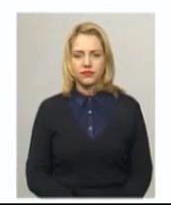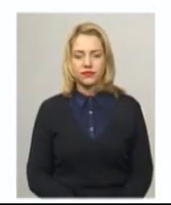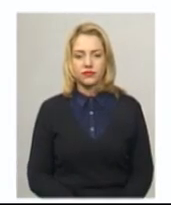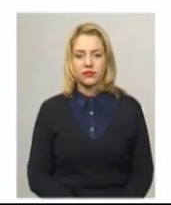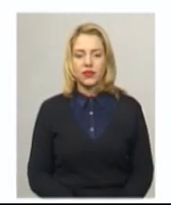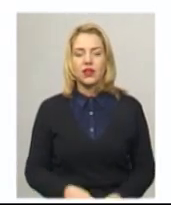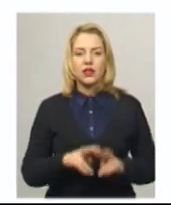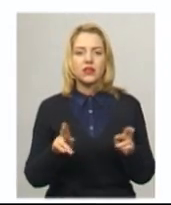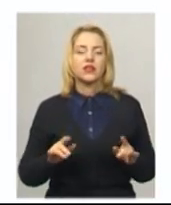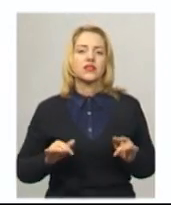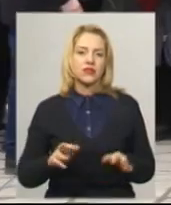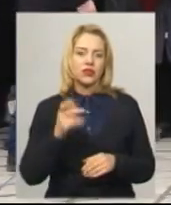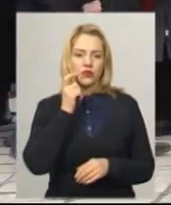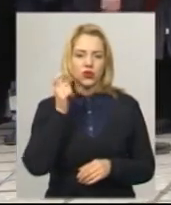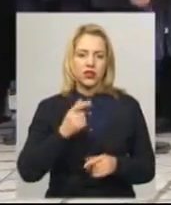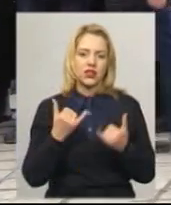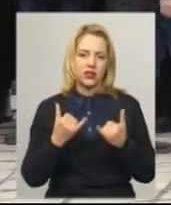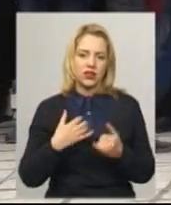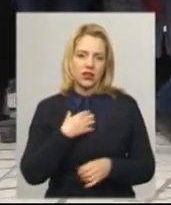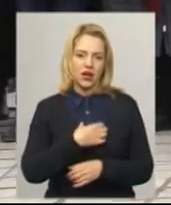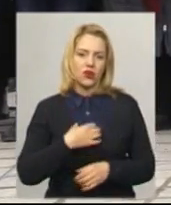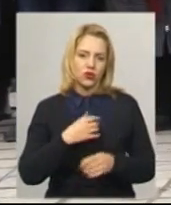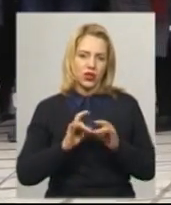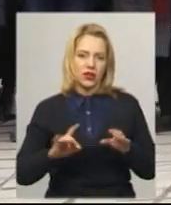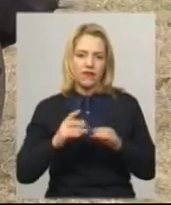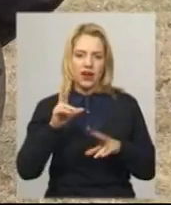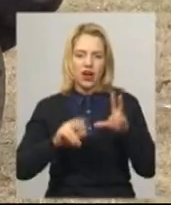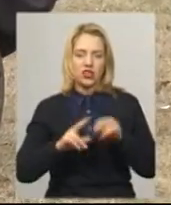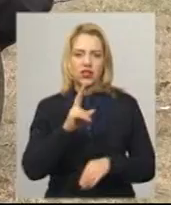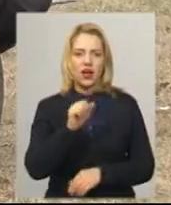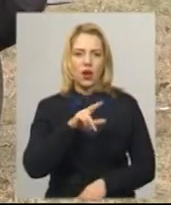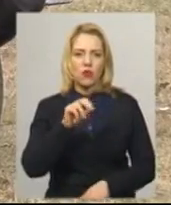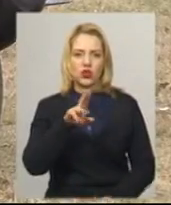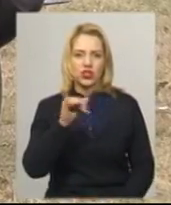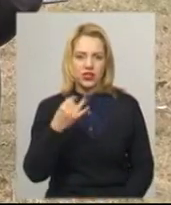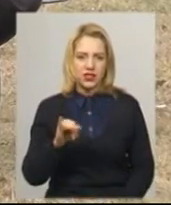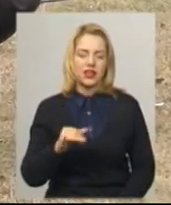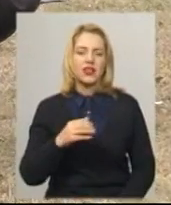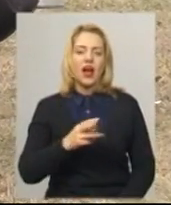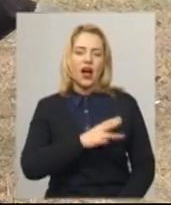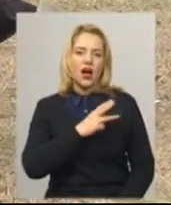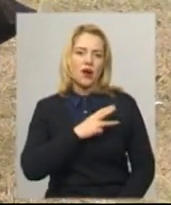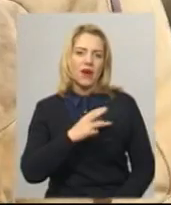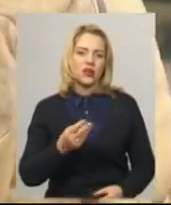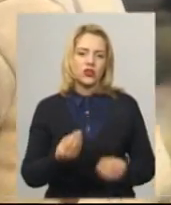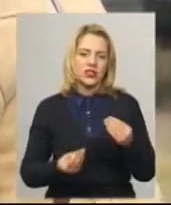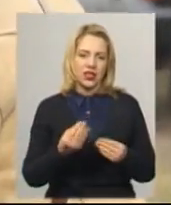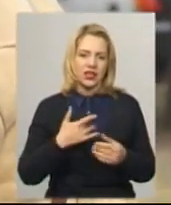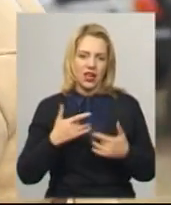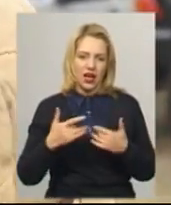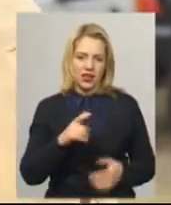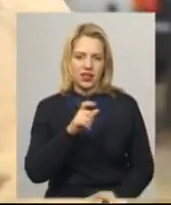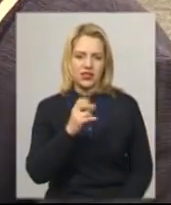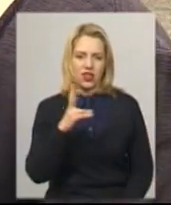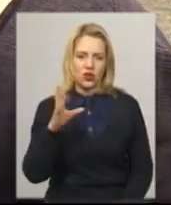Подібні заходи в Україні нині доволі актуальні, вважають актори Копеченського народного аматорського драмтеатру імені Богдана Лекого, Любомир Зінько